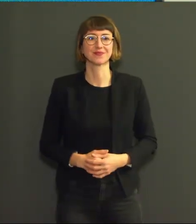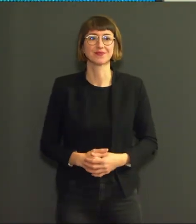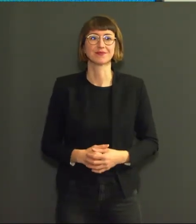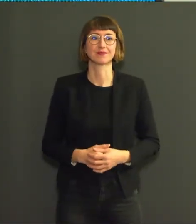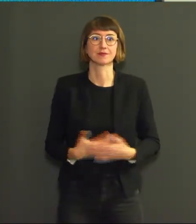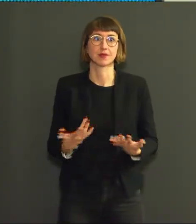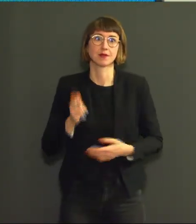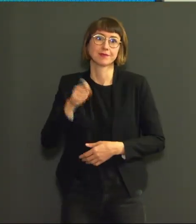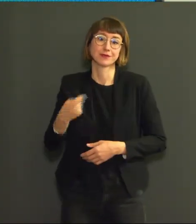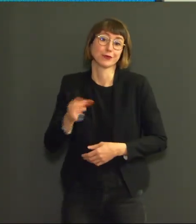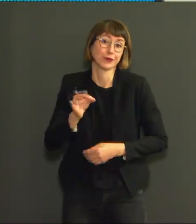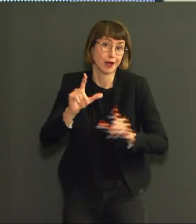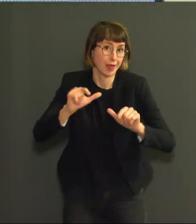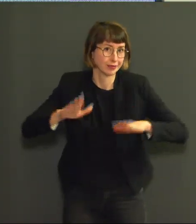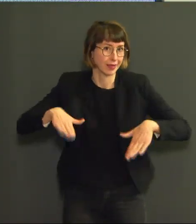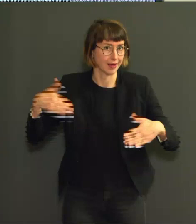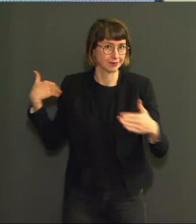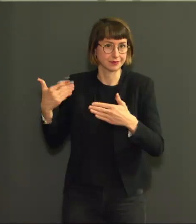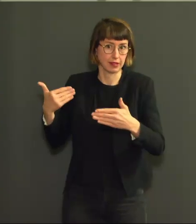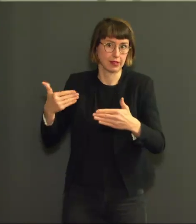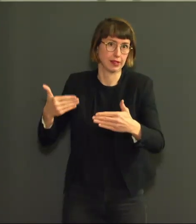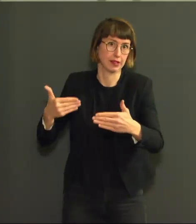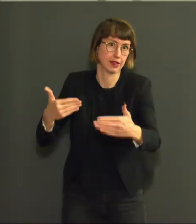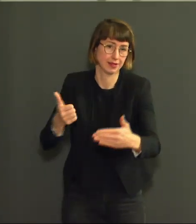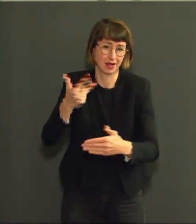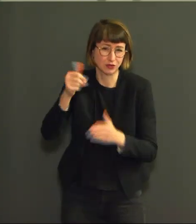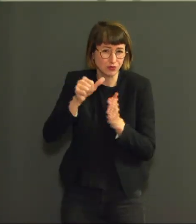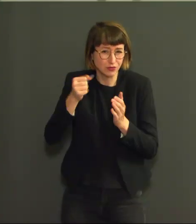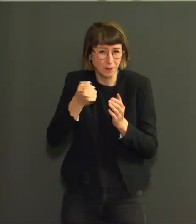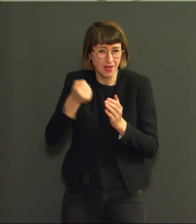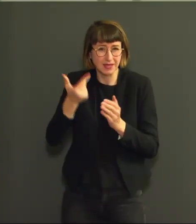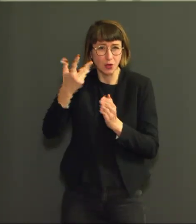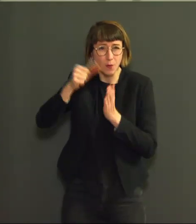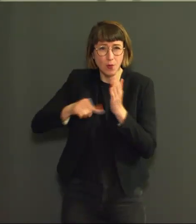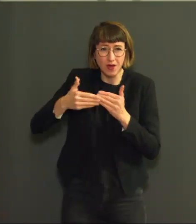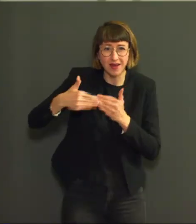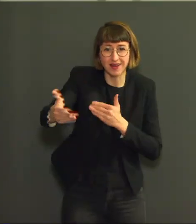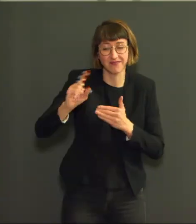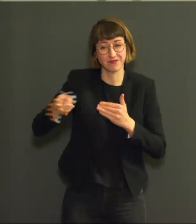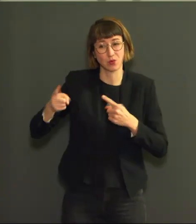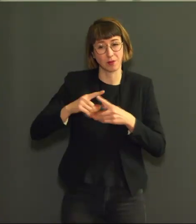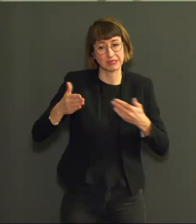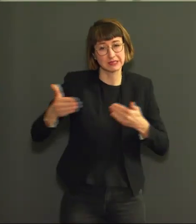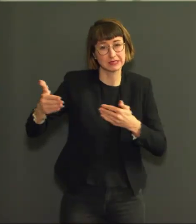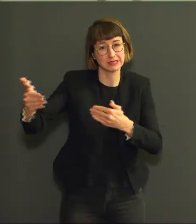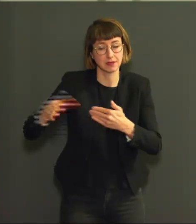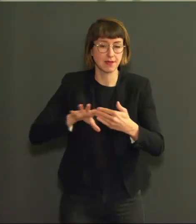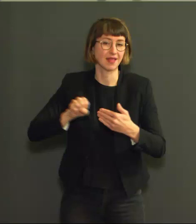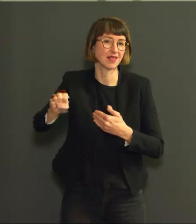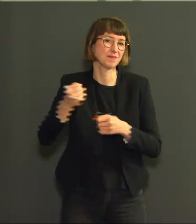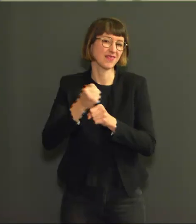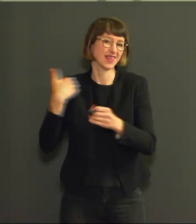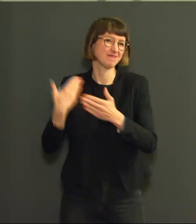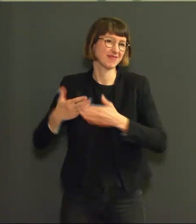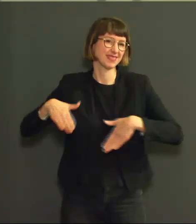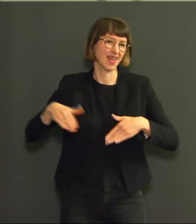de nombreux mois. Alors si on s'intéresse aux chiffres que vous voyez sur la diapositive, qui vous montre maintenant une partie beaucoup plus détaillée de l'évolution